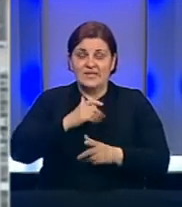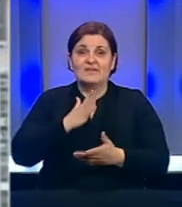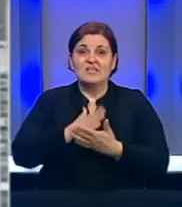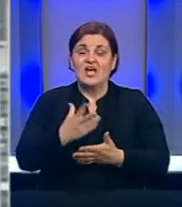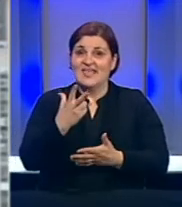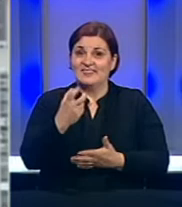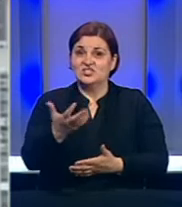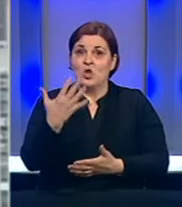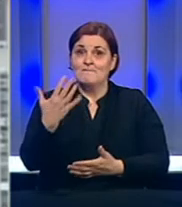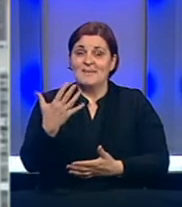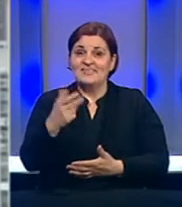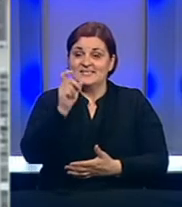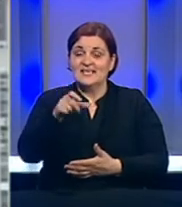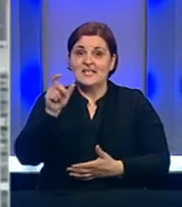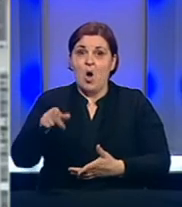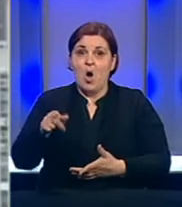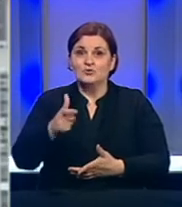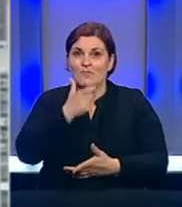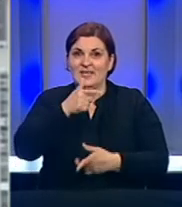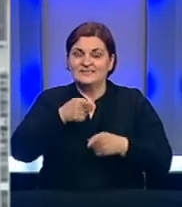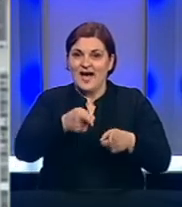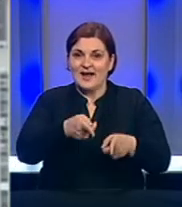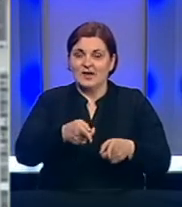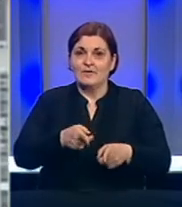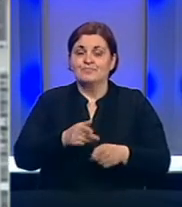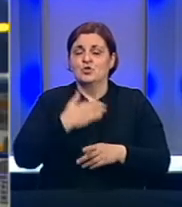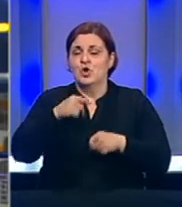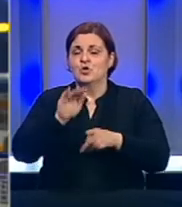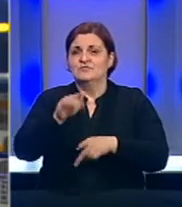350 korisnika. Toliko za ovo javljanje iz Sarajeva.